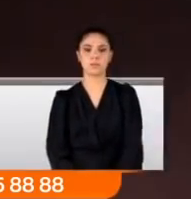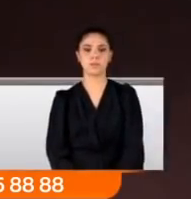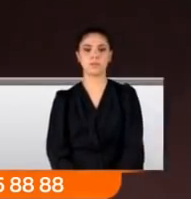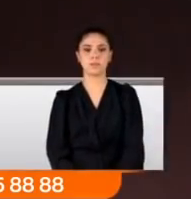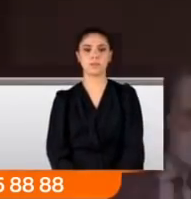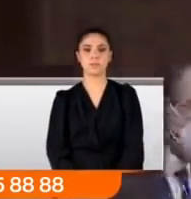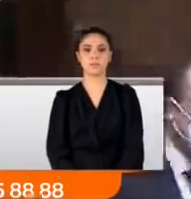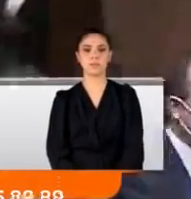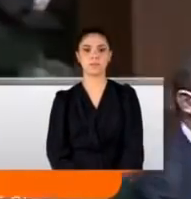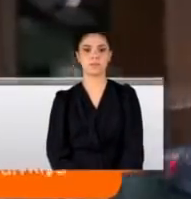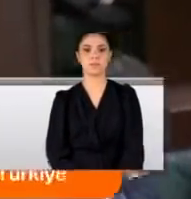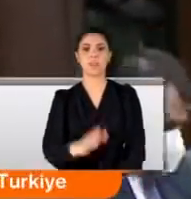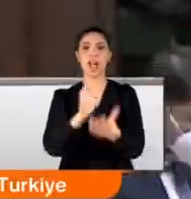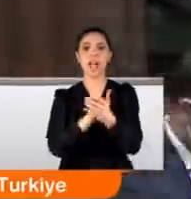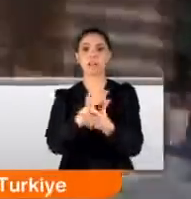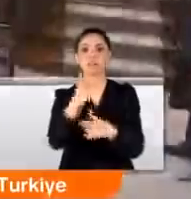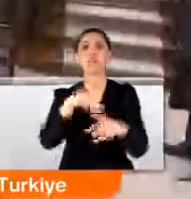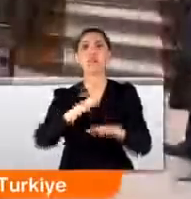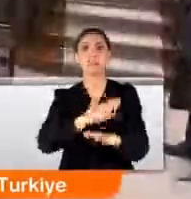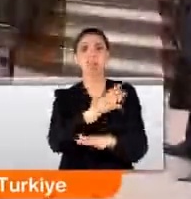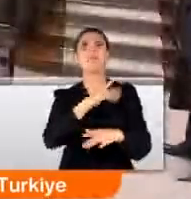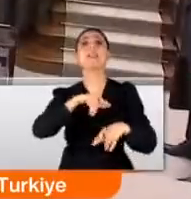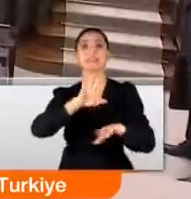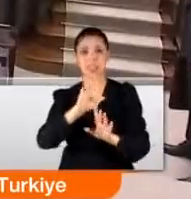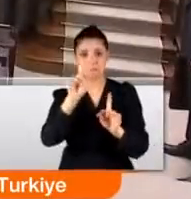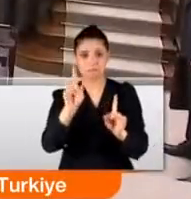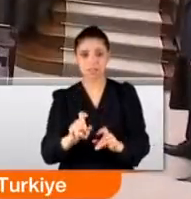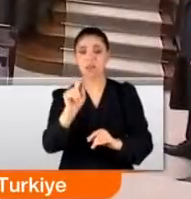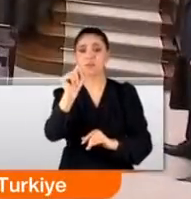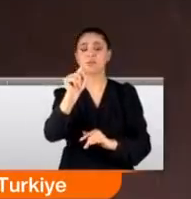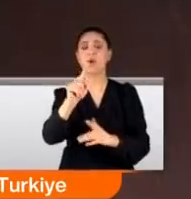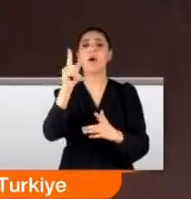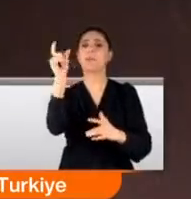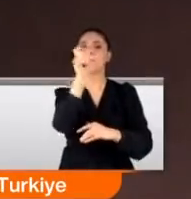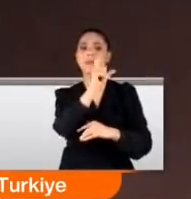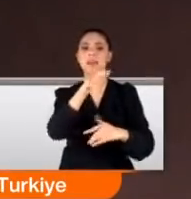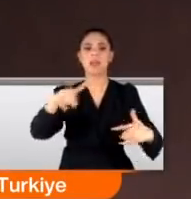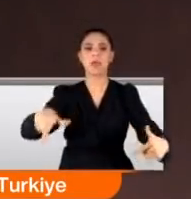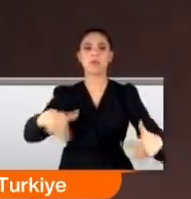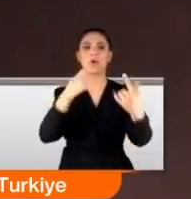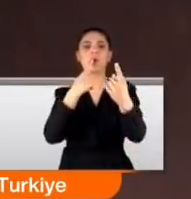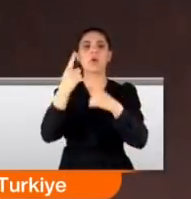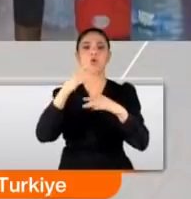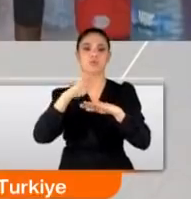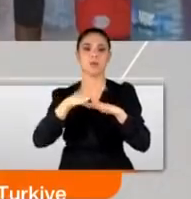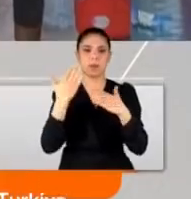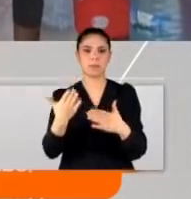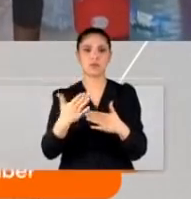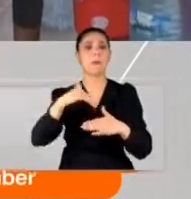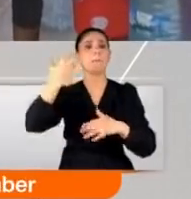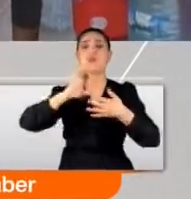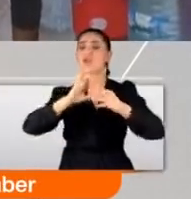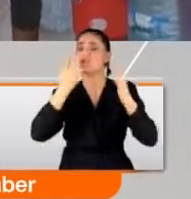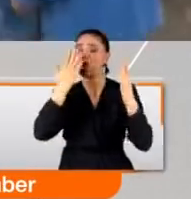Herhalde CHP'ye alkışlamıyorsunuz değil mi? Ayda bir bu tür görüntülü konuşmalarımı gerçekleştireceğim. Başka